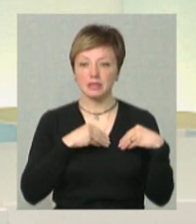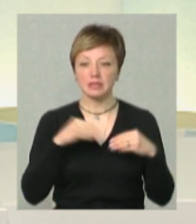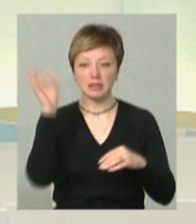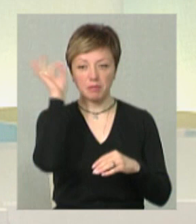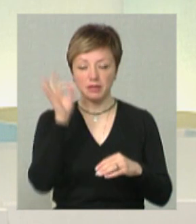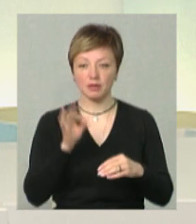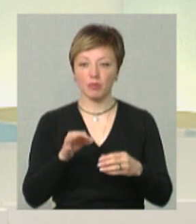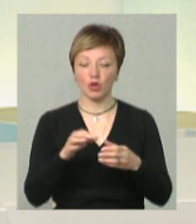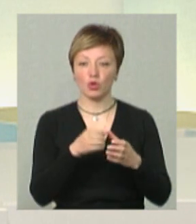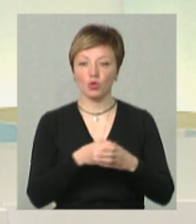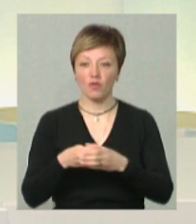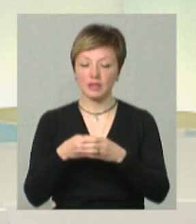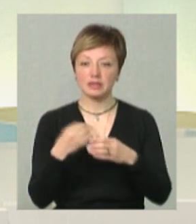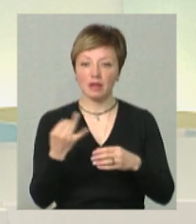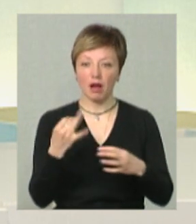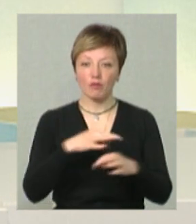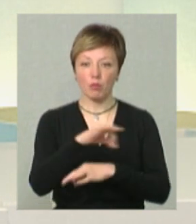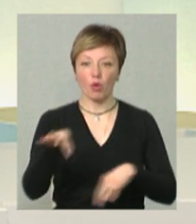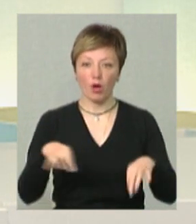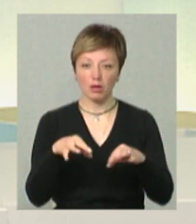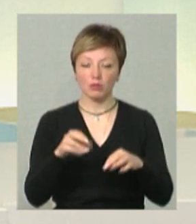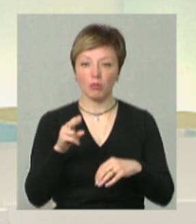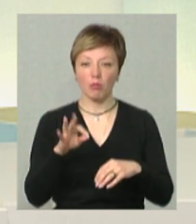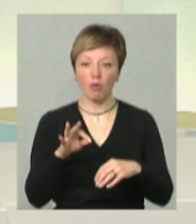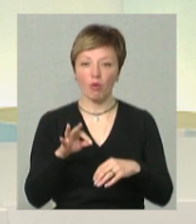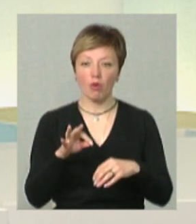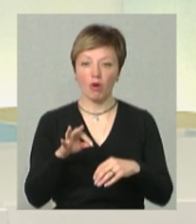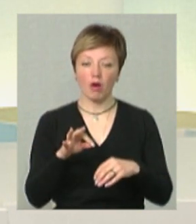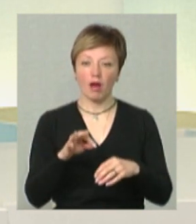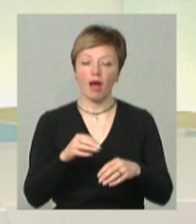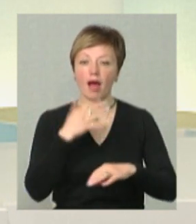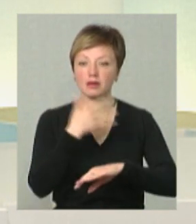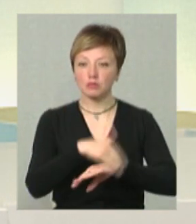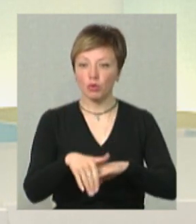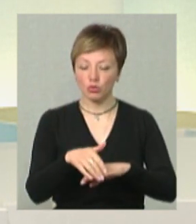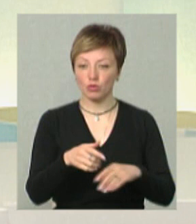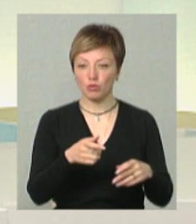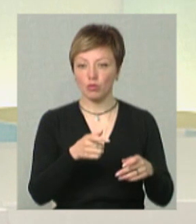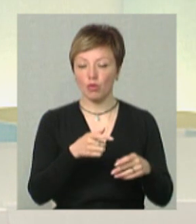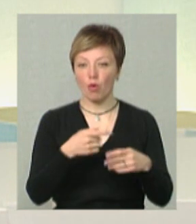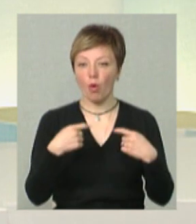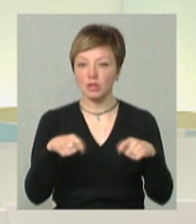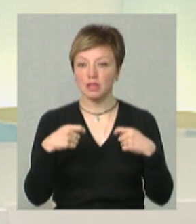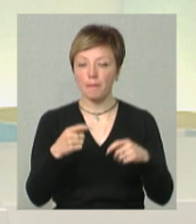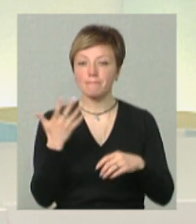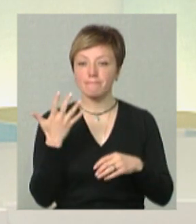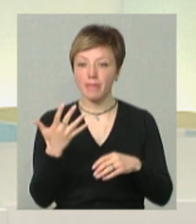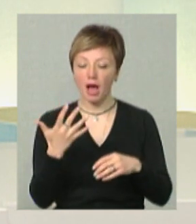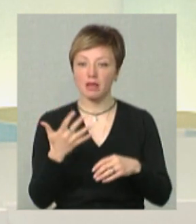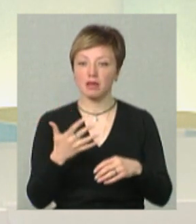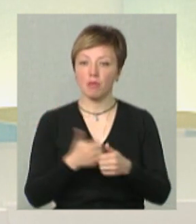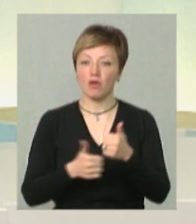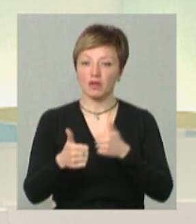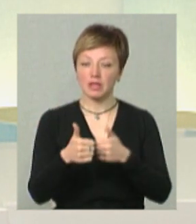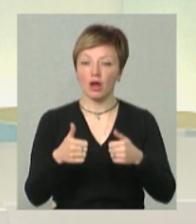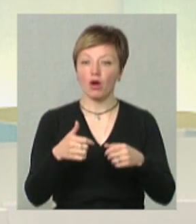JZ відпрацювали дуже цікавий проєкт по експортному консалтингу, коли 5 провідних консультантів по